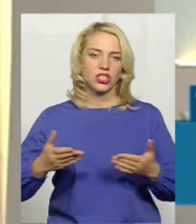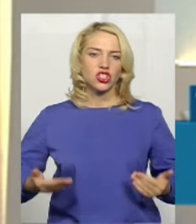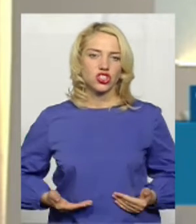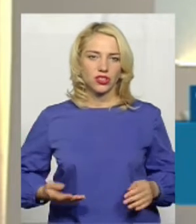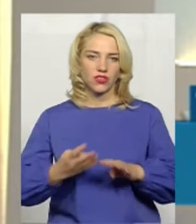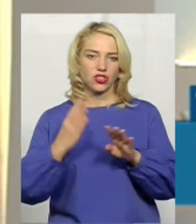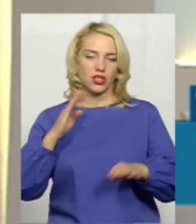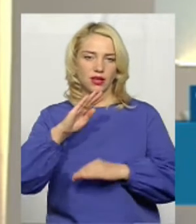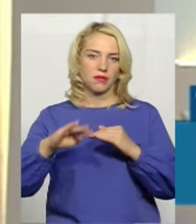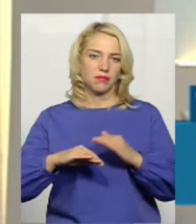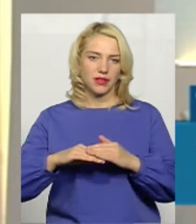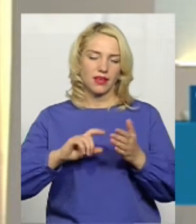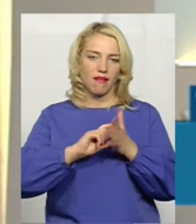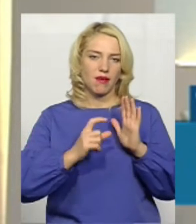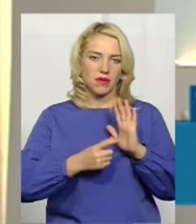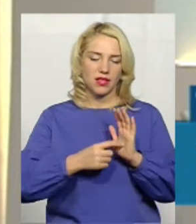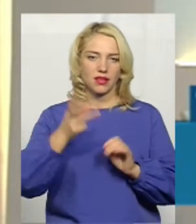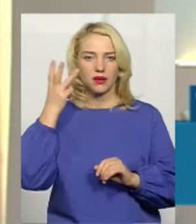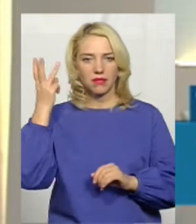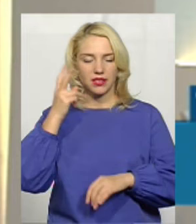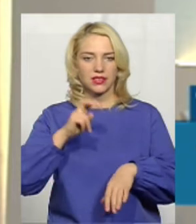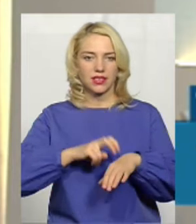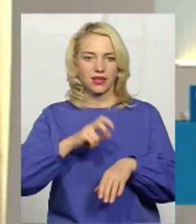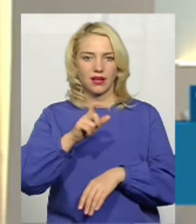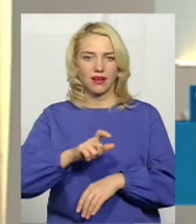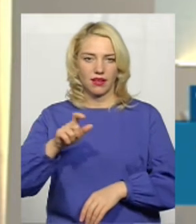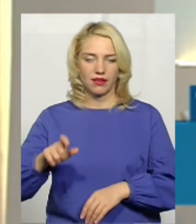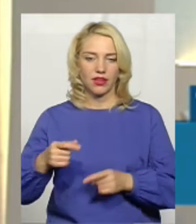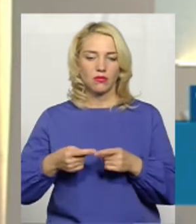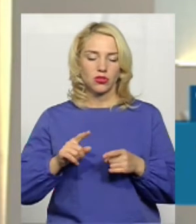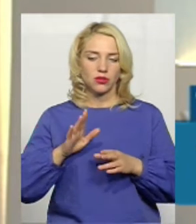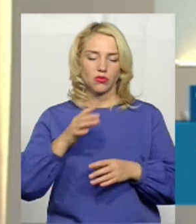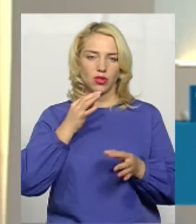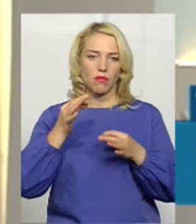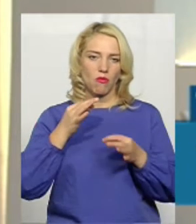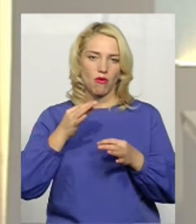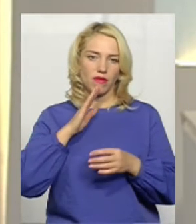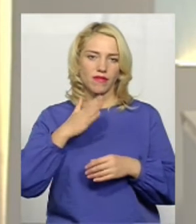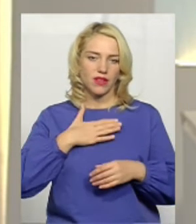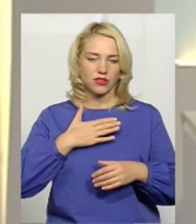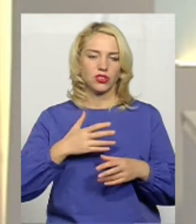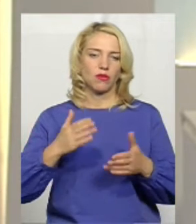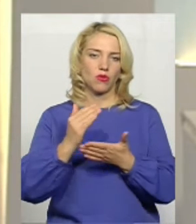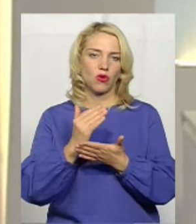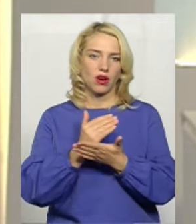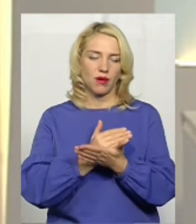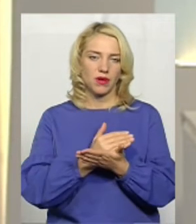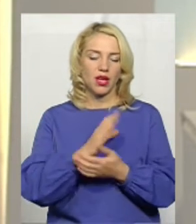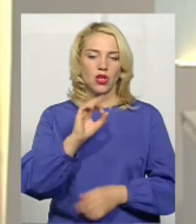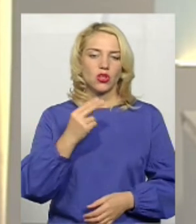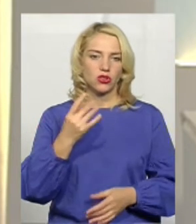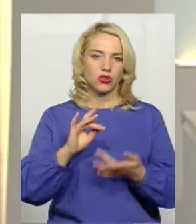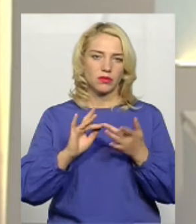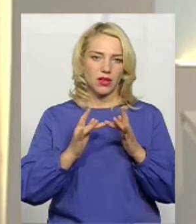черги під кабінетами хмельницьких лікарів? Про це піде мова у сьогоднішній програмі. У